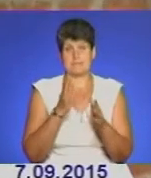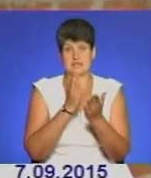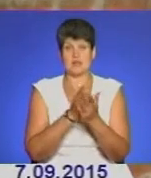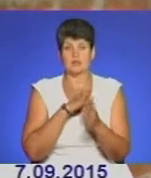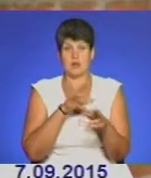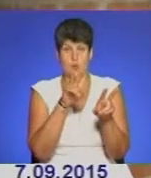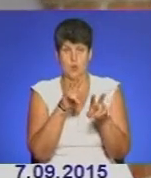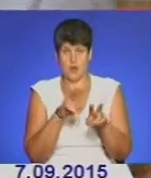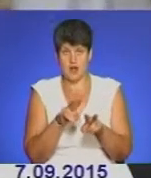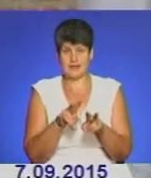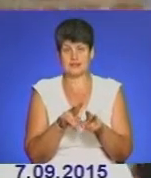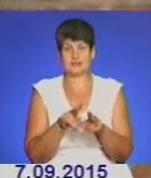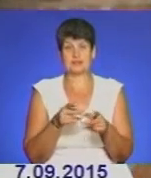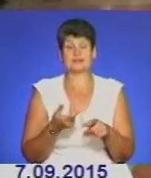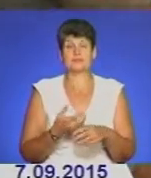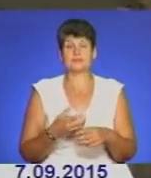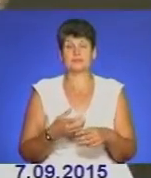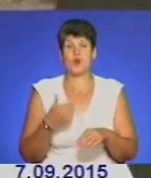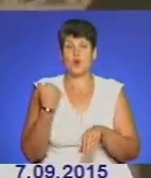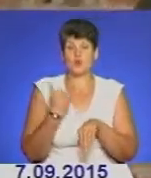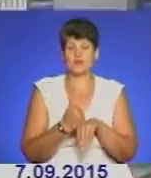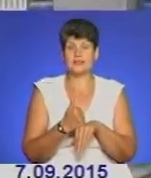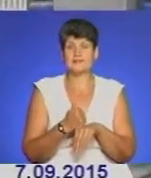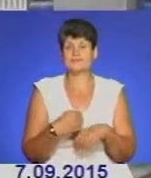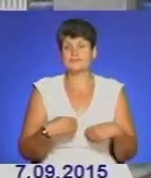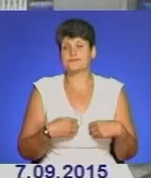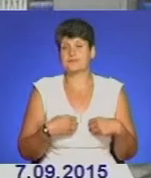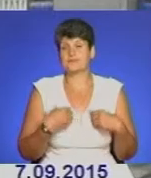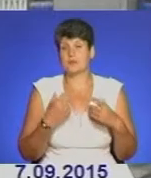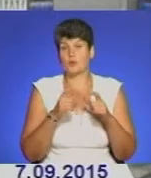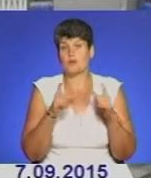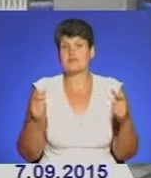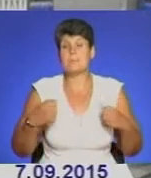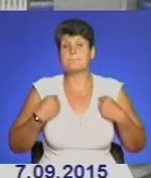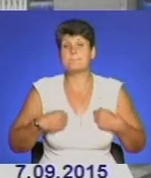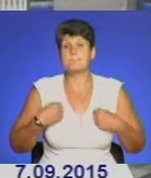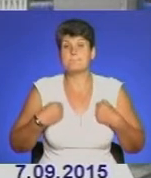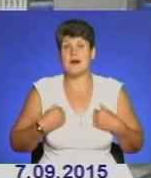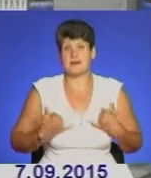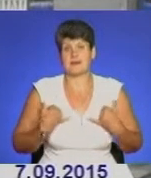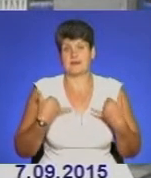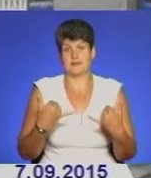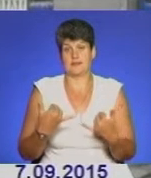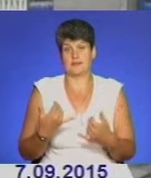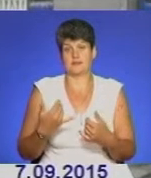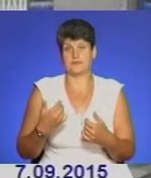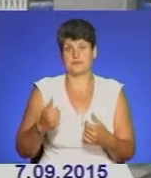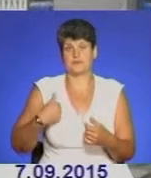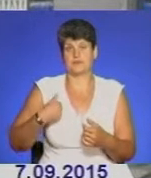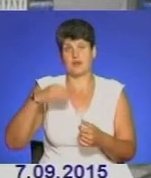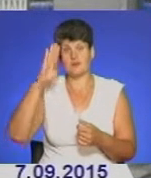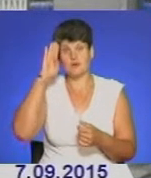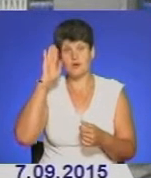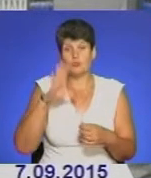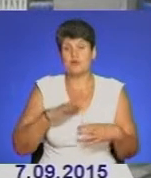зараз основний і кричащий об'єкт – це баня для особового складу, тому що вона вже була в